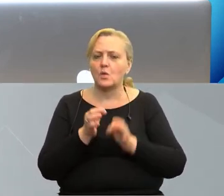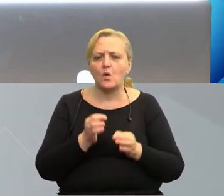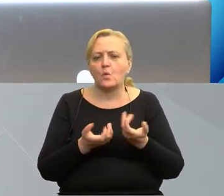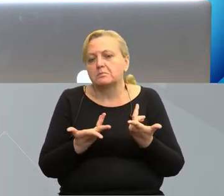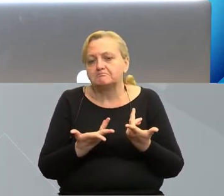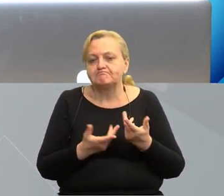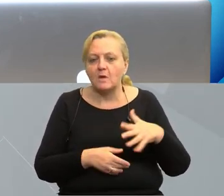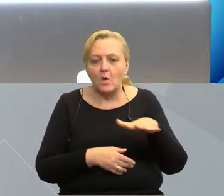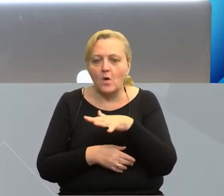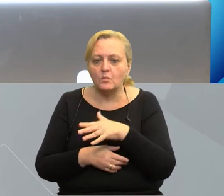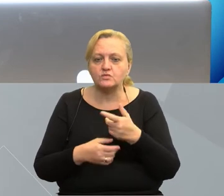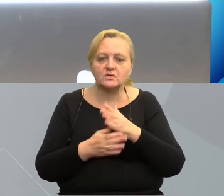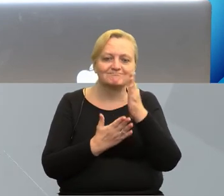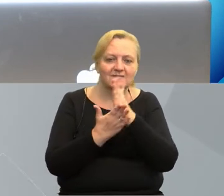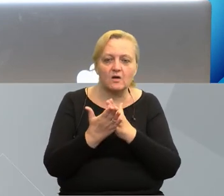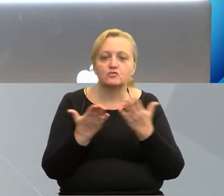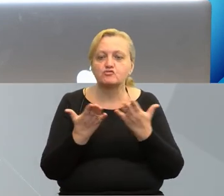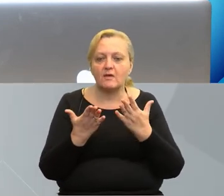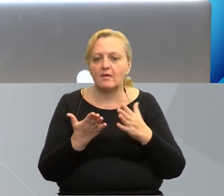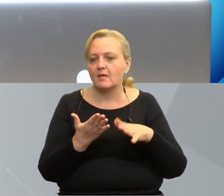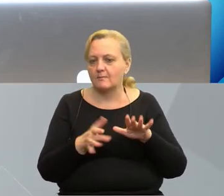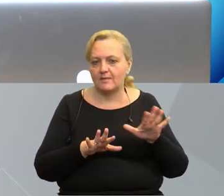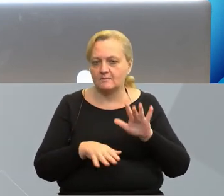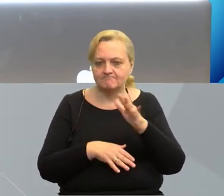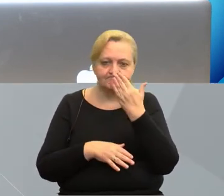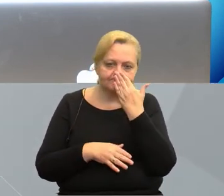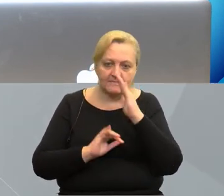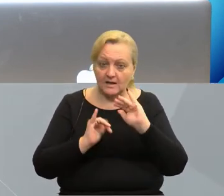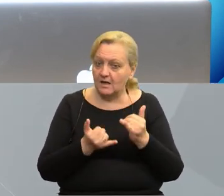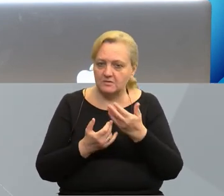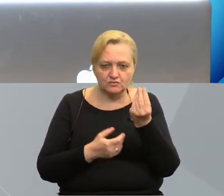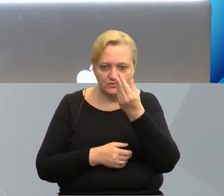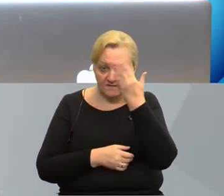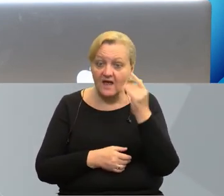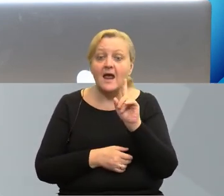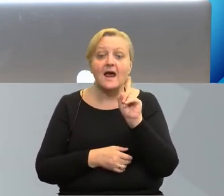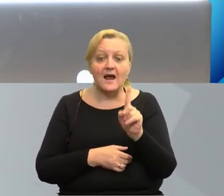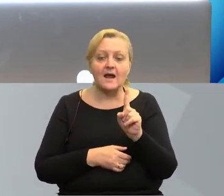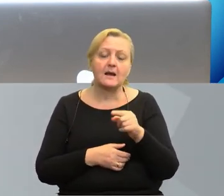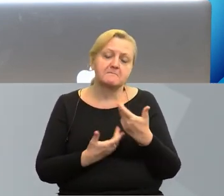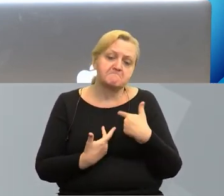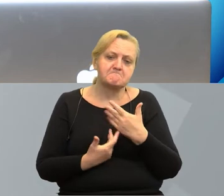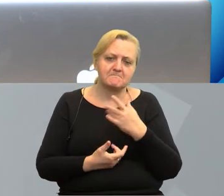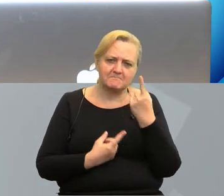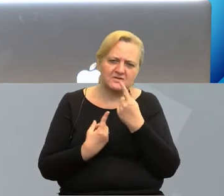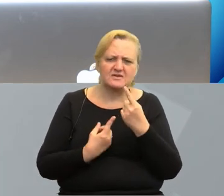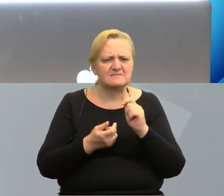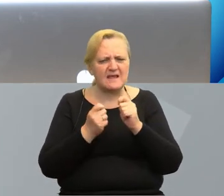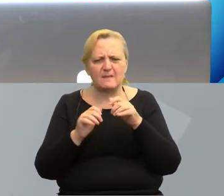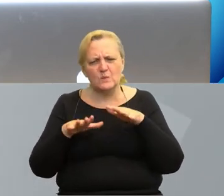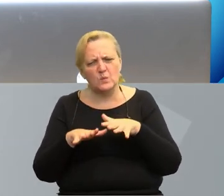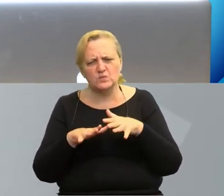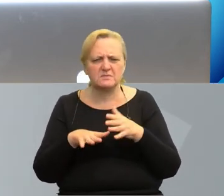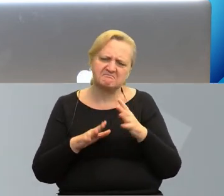będą to obszary geograficznie, jak one będą wyglądały, ale spodziewamy się, że wielkiej rewolucji i zmian w